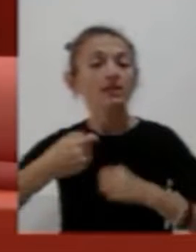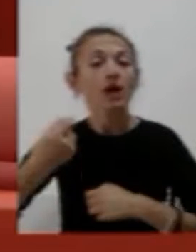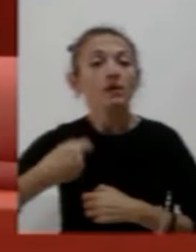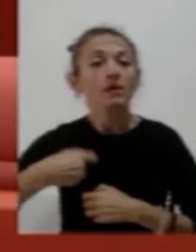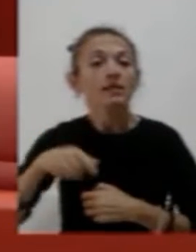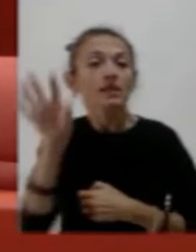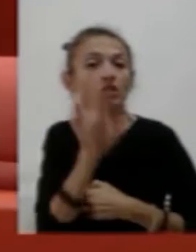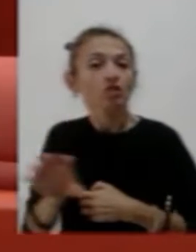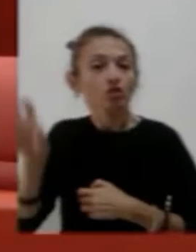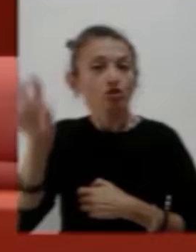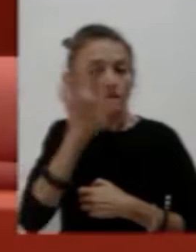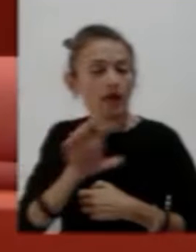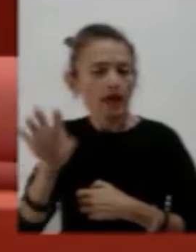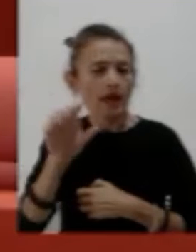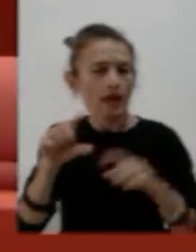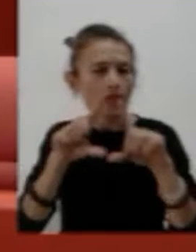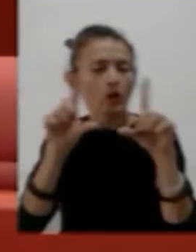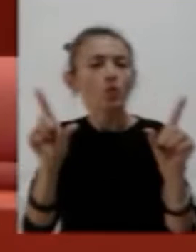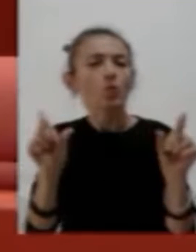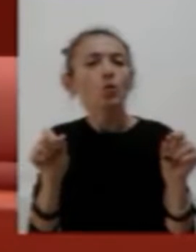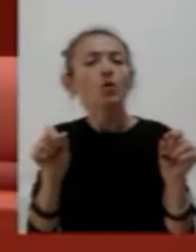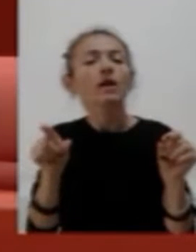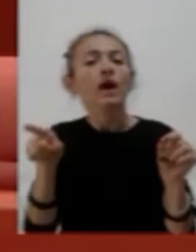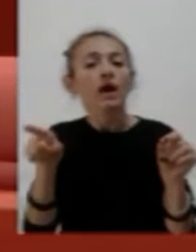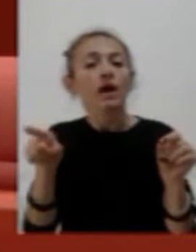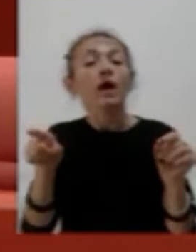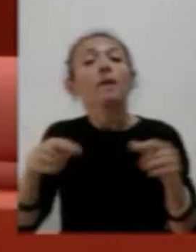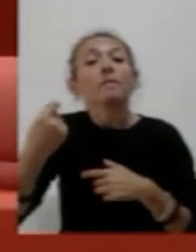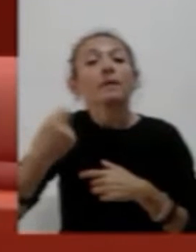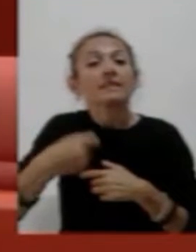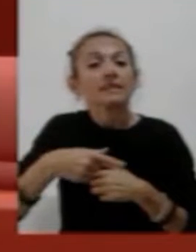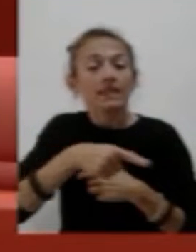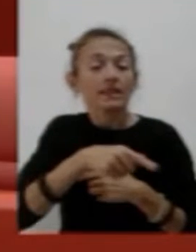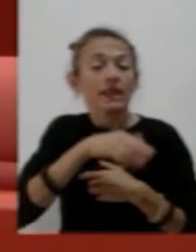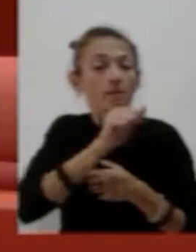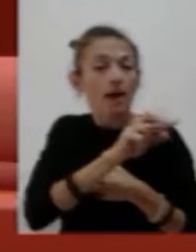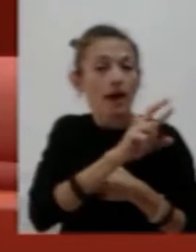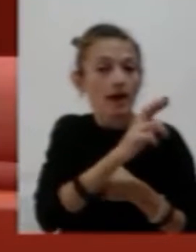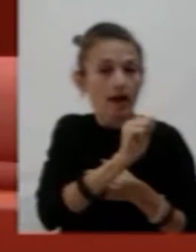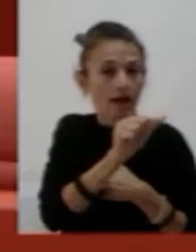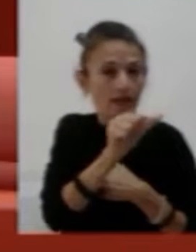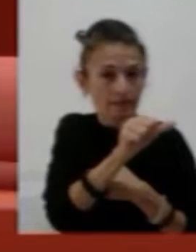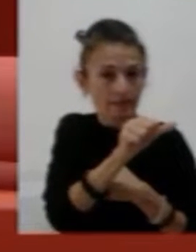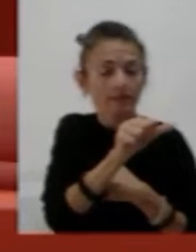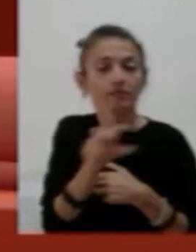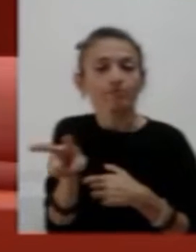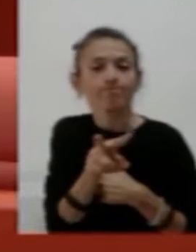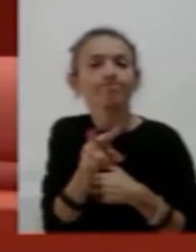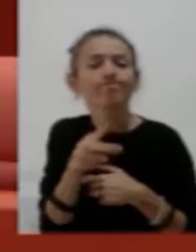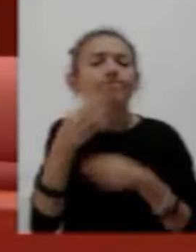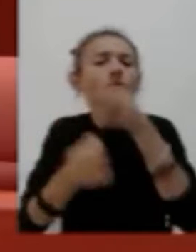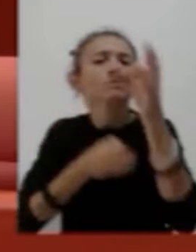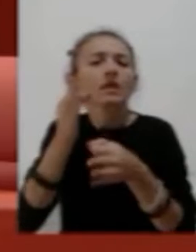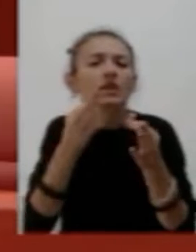Vivaldi e il Presidente territoriale Samuele Marras spiegavano le difficoltà economiche sopraggiunte a seguito della